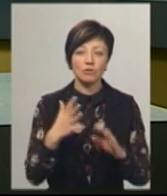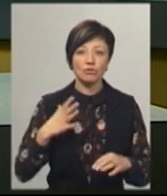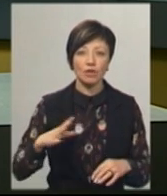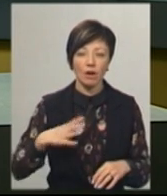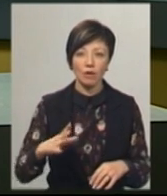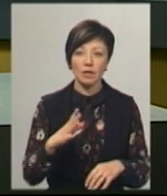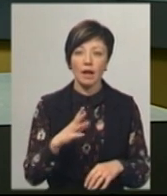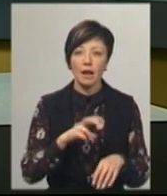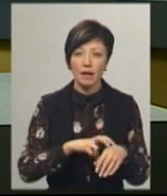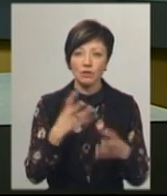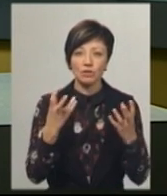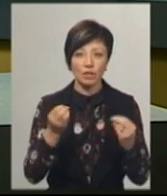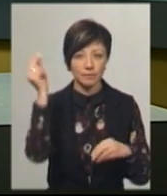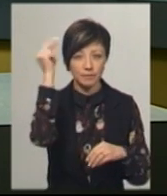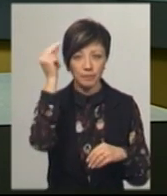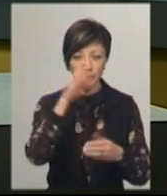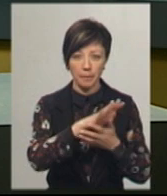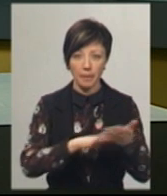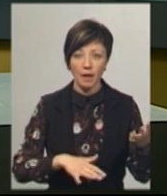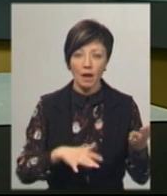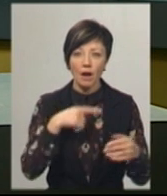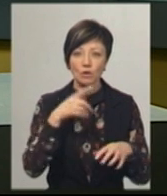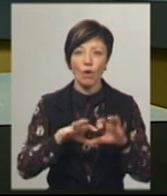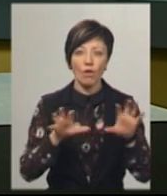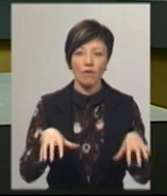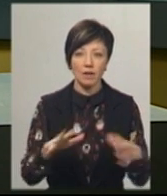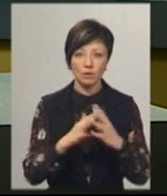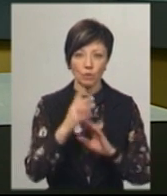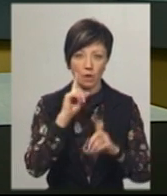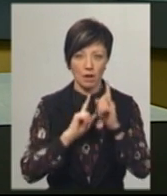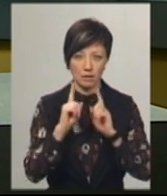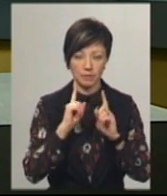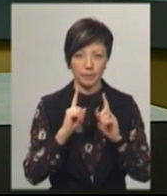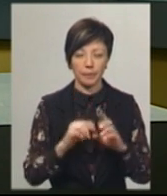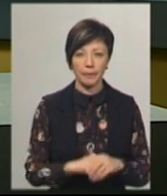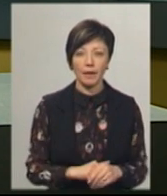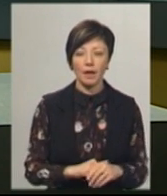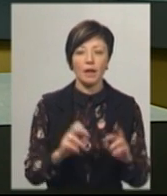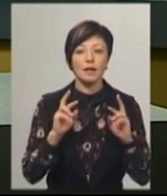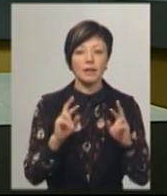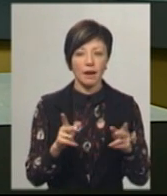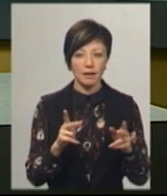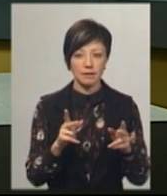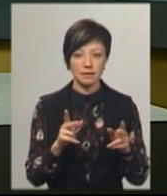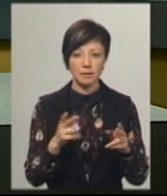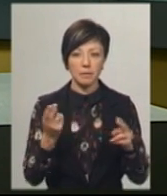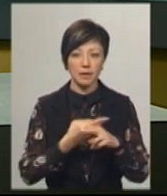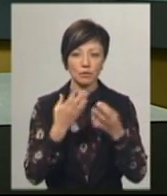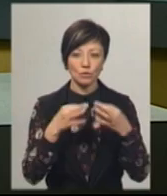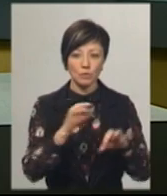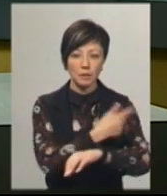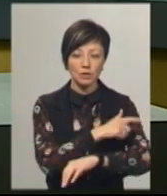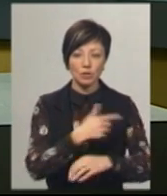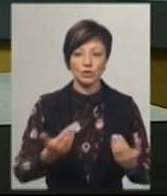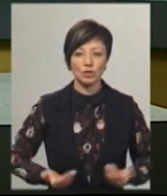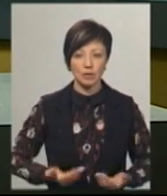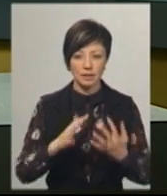лікарку, яка ще проходить інтернатуру, каже голова Святецької сільської ради Катерина Базалійська. Як без доступної медицини обходяться